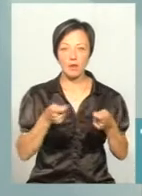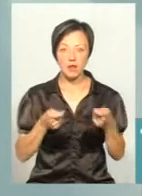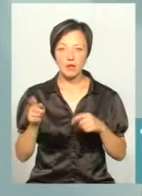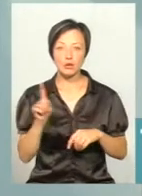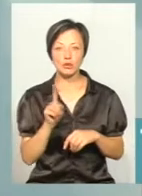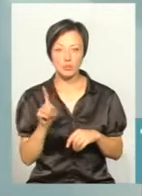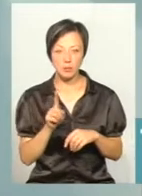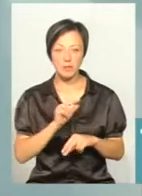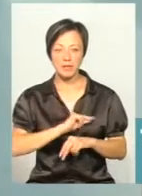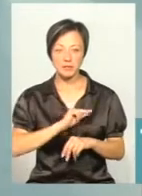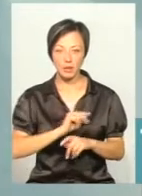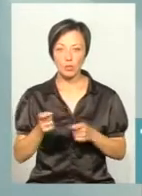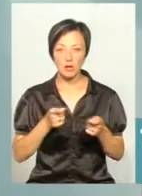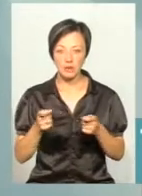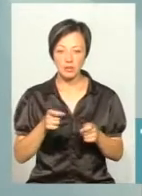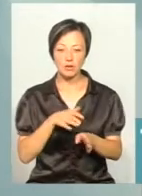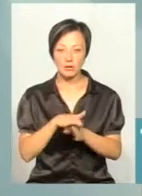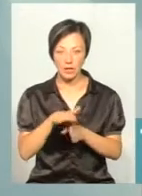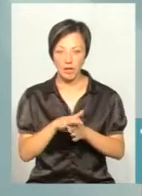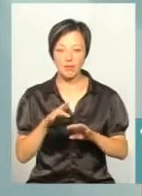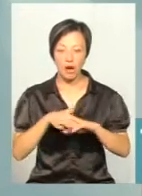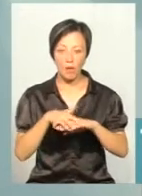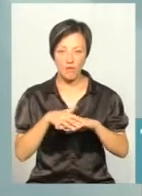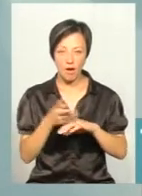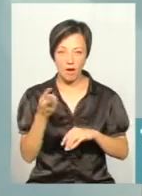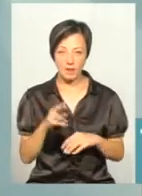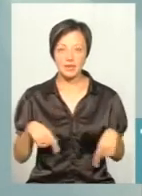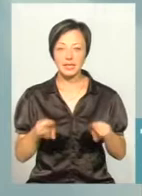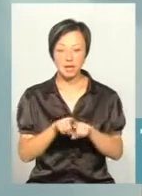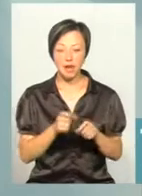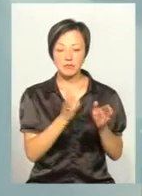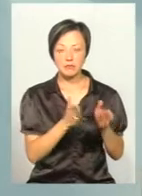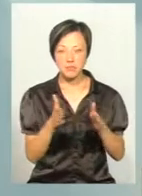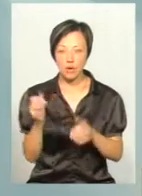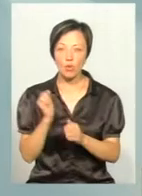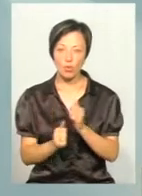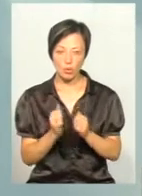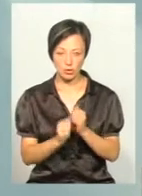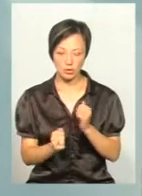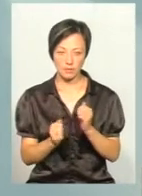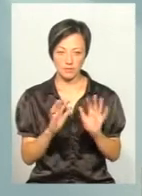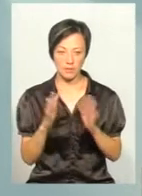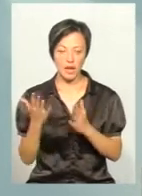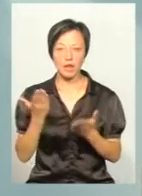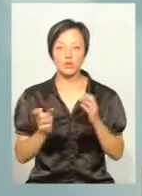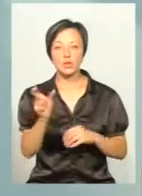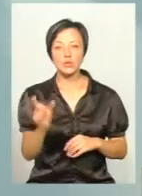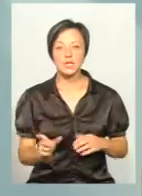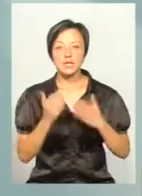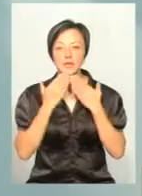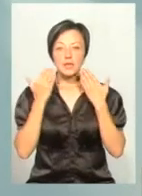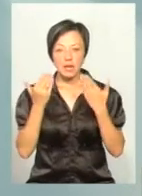того, щоб працівники управління здійснювали нарахування. І так ми відпрацювали кожну систему. Якщо людина